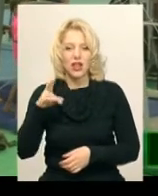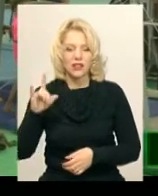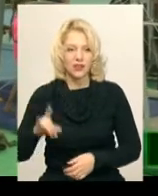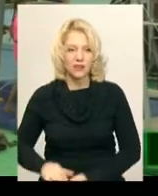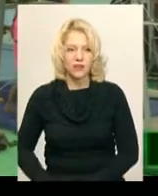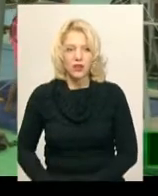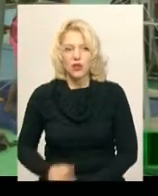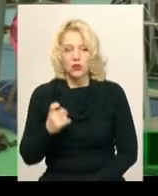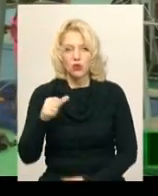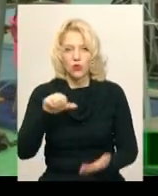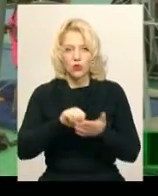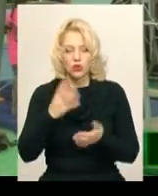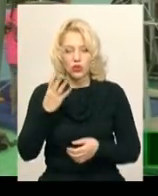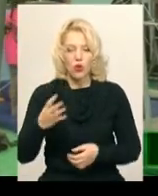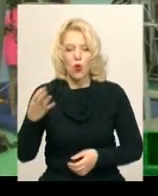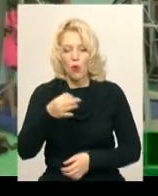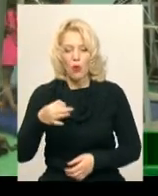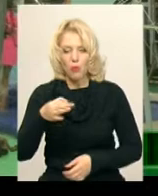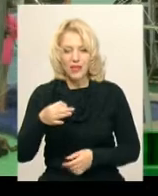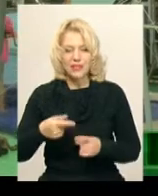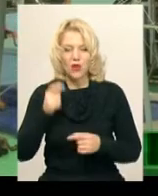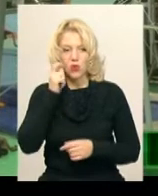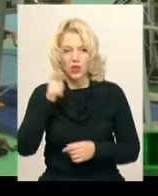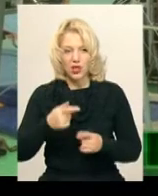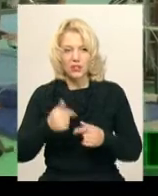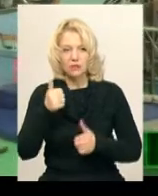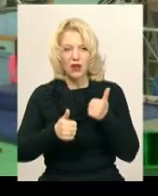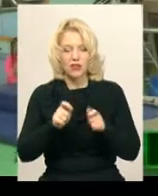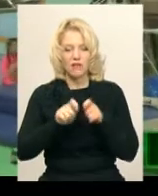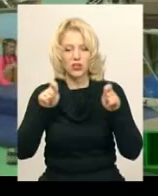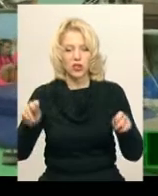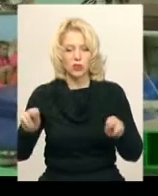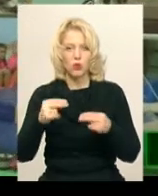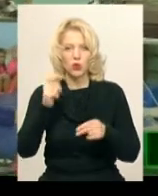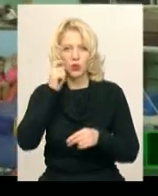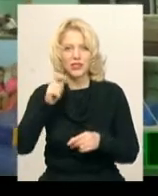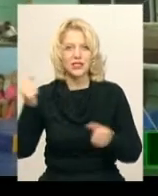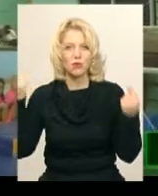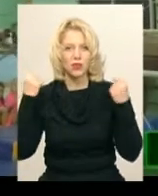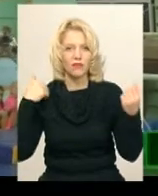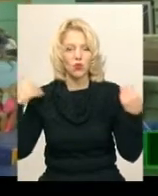4 областей України змагаються на відкритому чемпіонаті міста Хмельницького зі спортивної гімнастики.